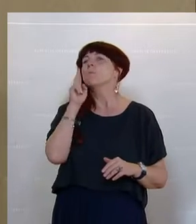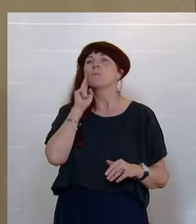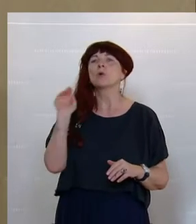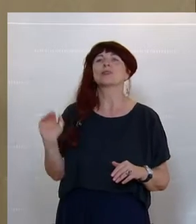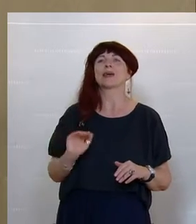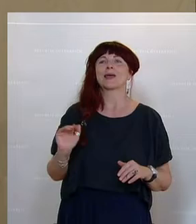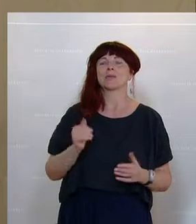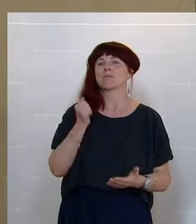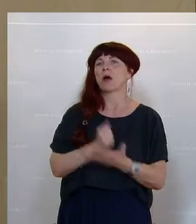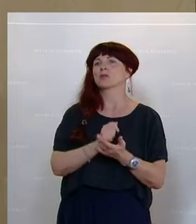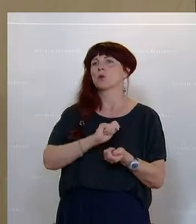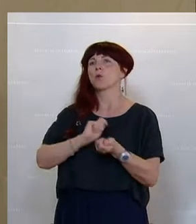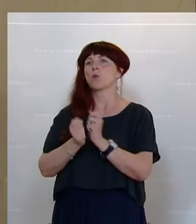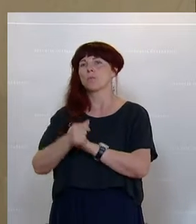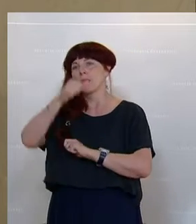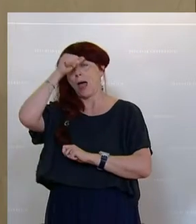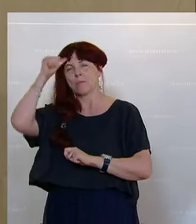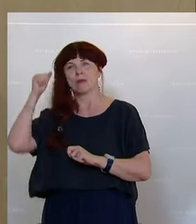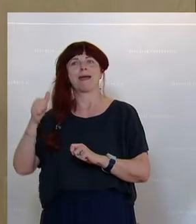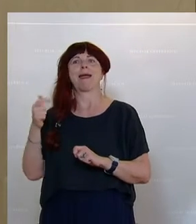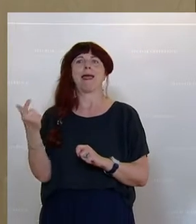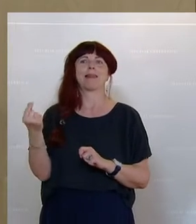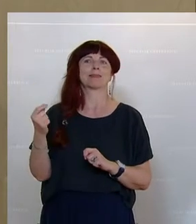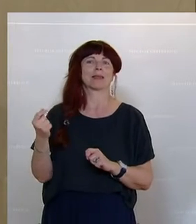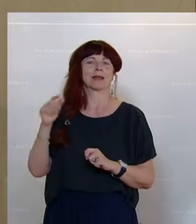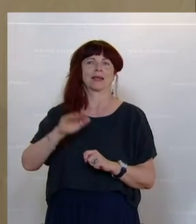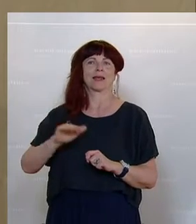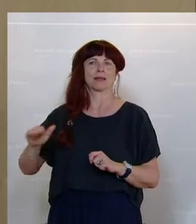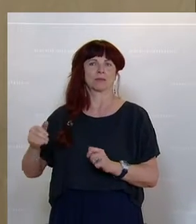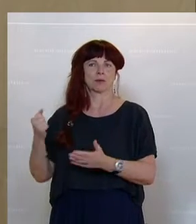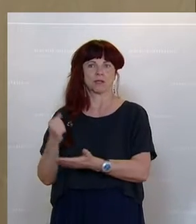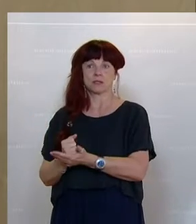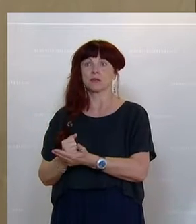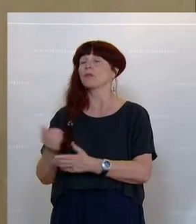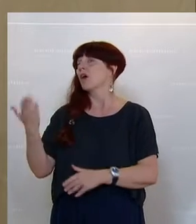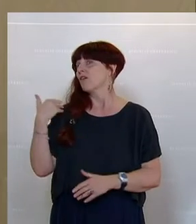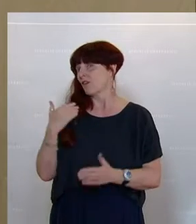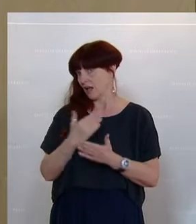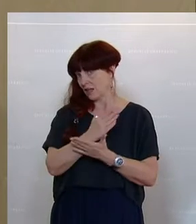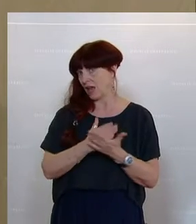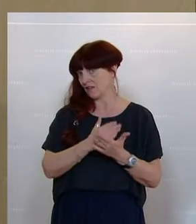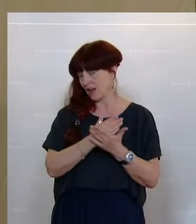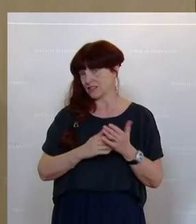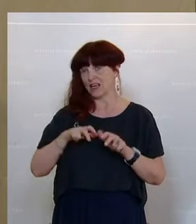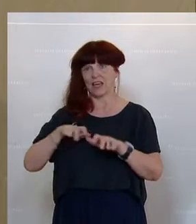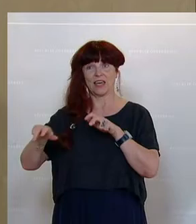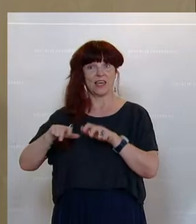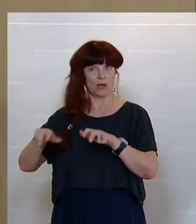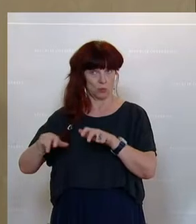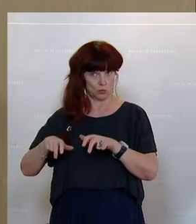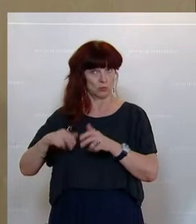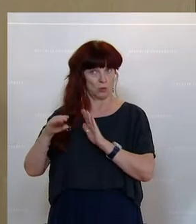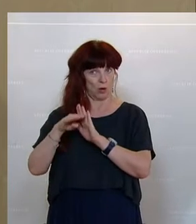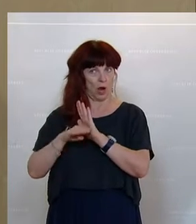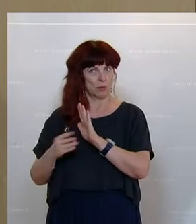-Kind-Pass umzubenennen. Und, das war natürlich schon Teil des Regierungsprogramms, es gab aber noch keine Initiative im Parlament,